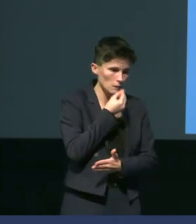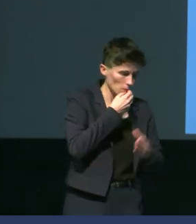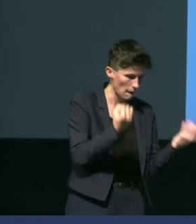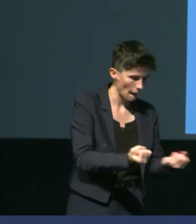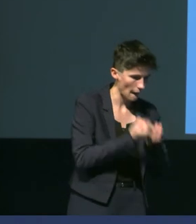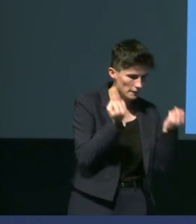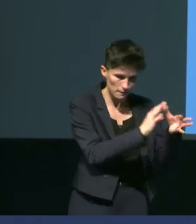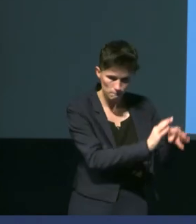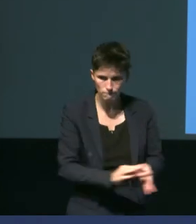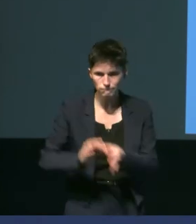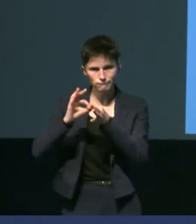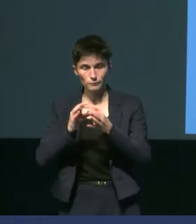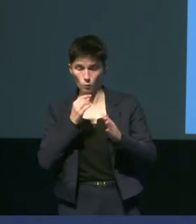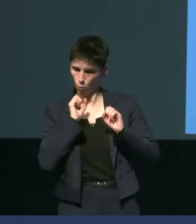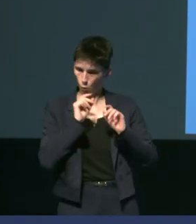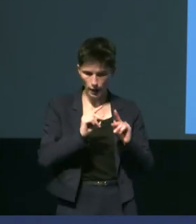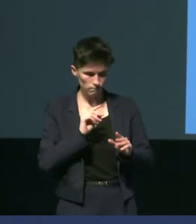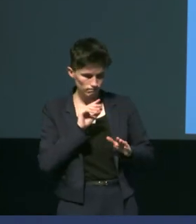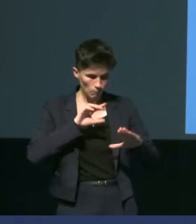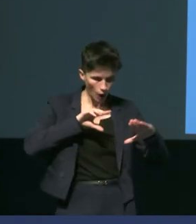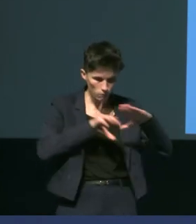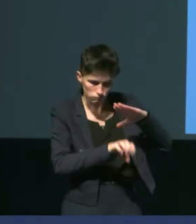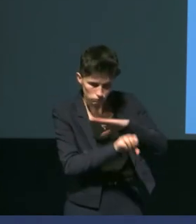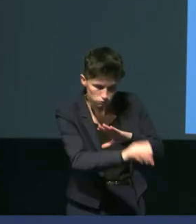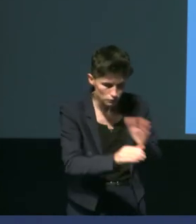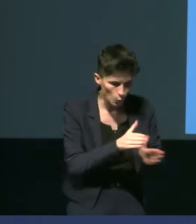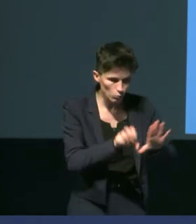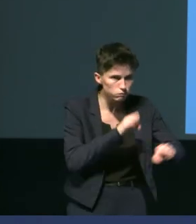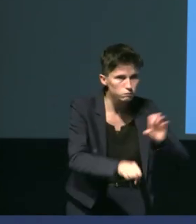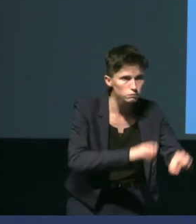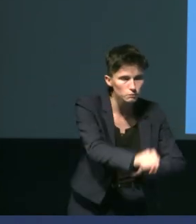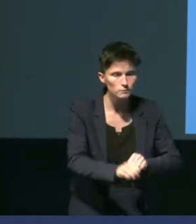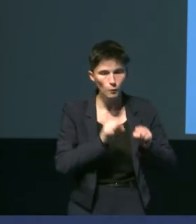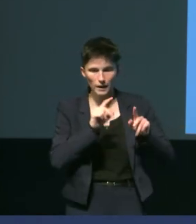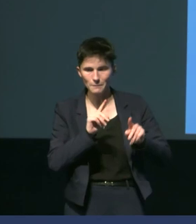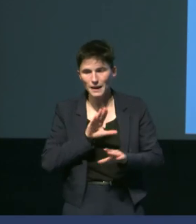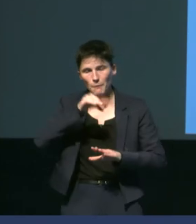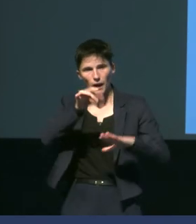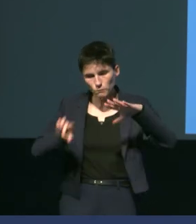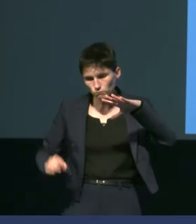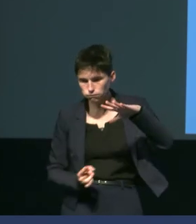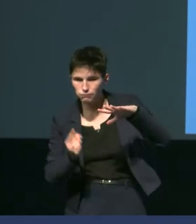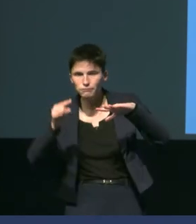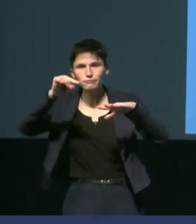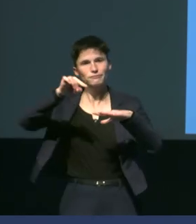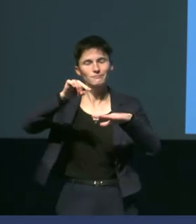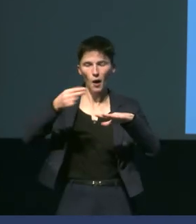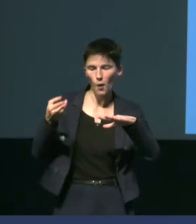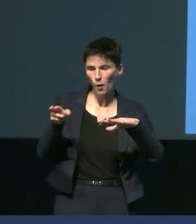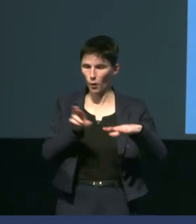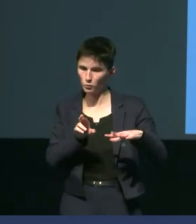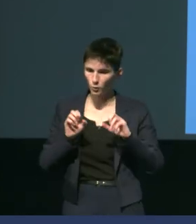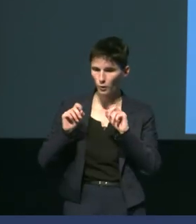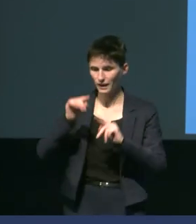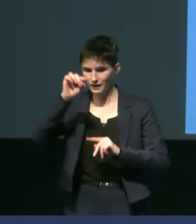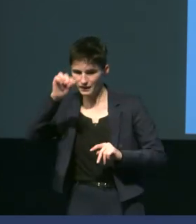c'est à dire qu'ils vont venir pêcher une fois qu'ils remontent à la surface il va bien falloir digérer ces poissons et surtout envoyer les